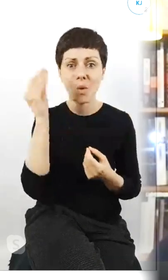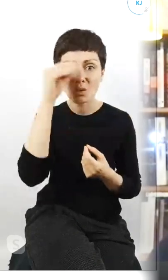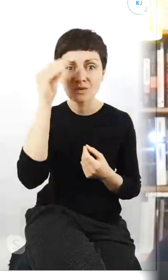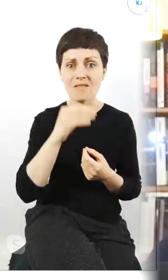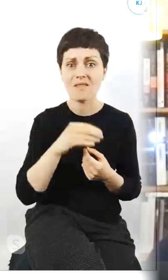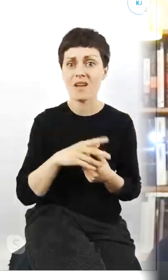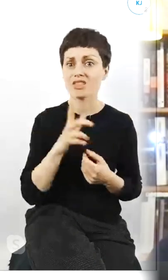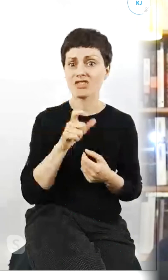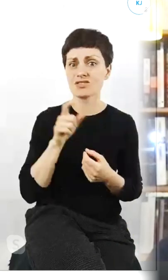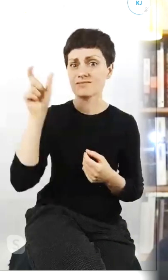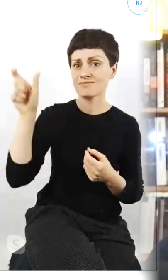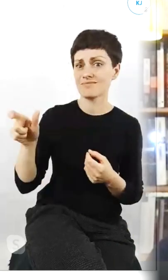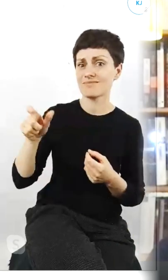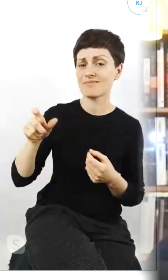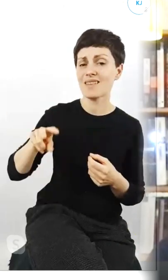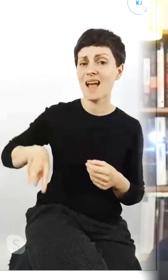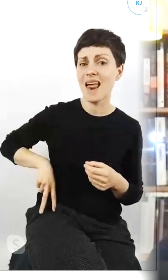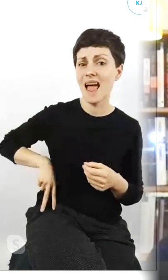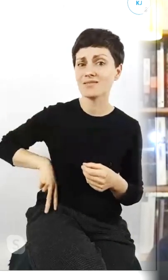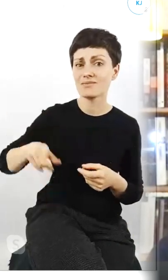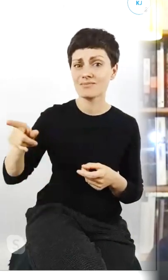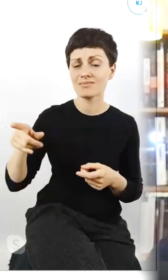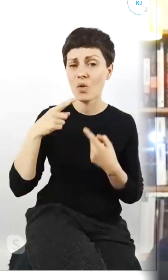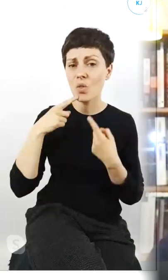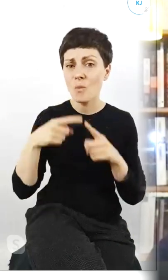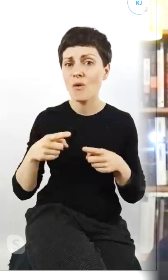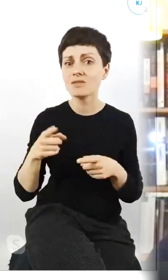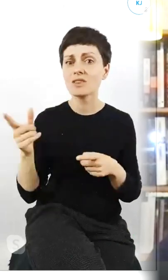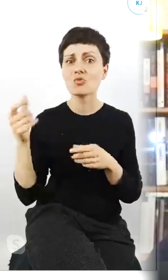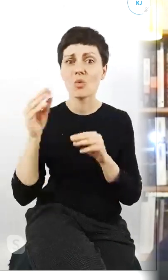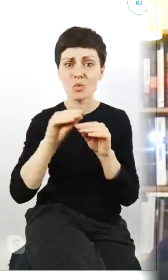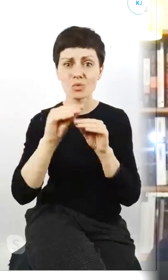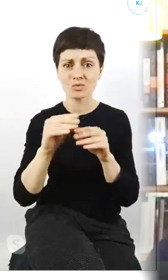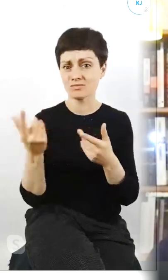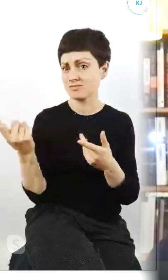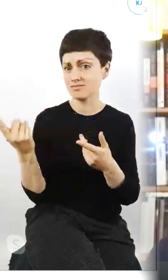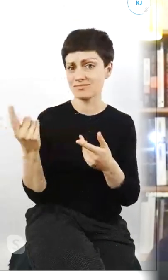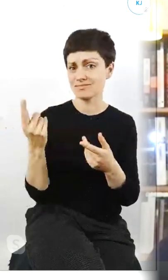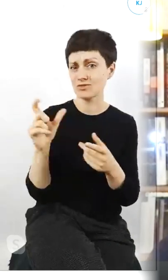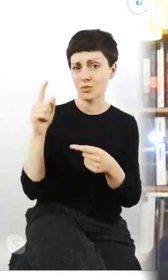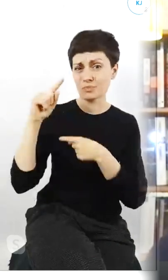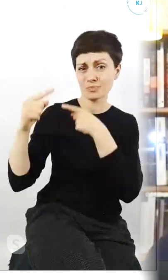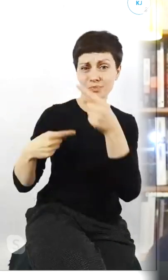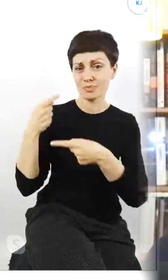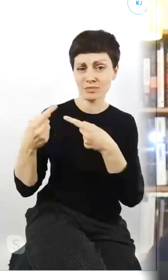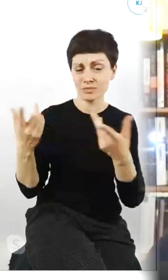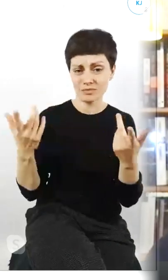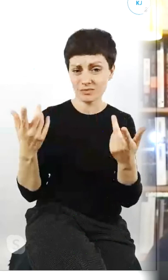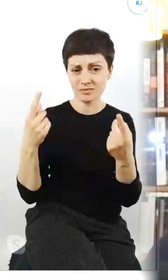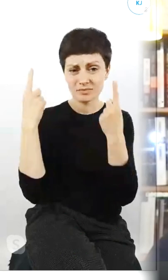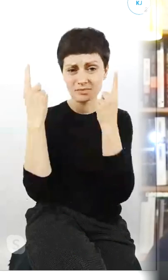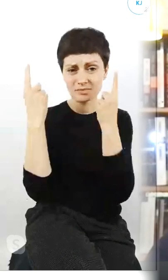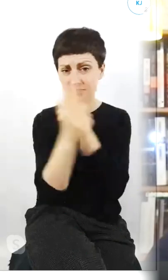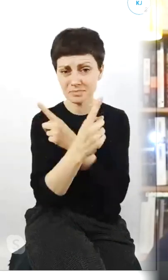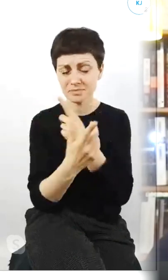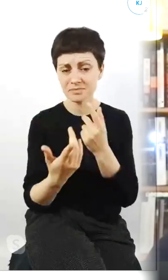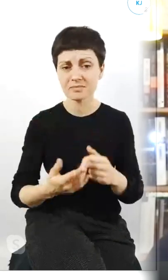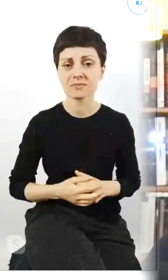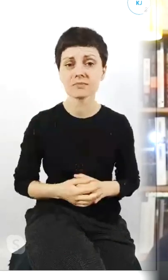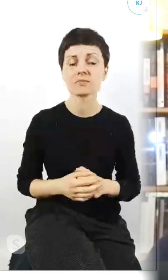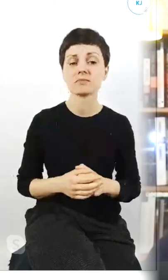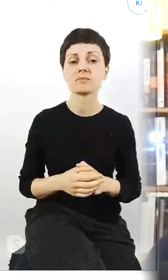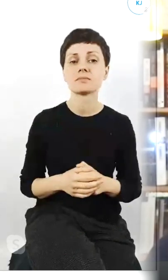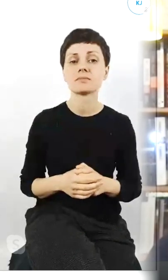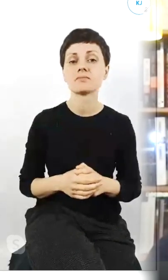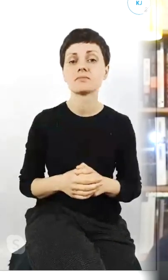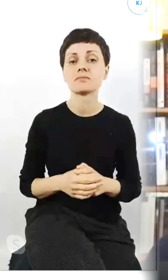resort który jest odpowiedzialny za to co czego was uczy prawda więc coś tu się poprzestawiało no i